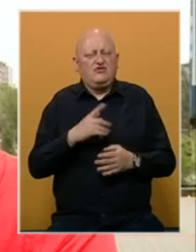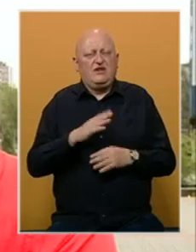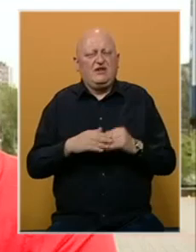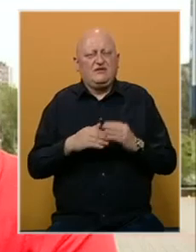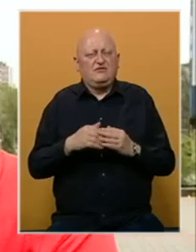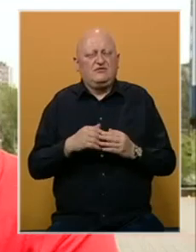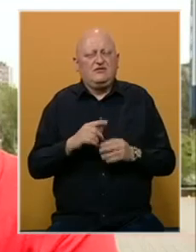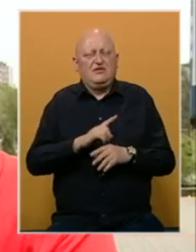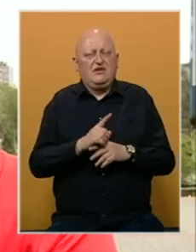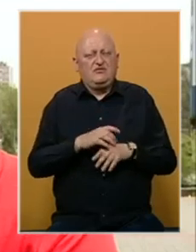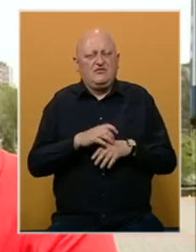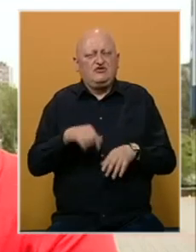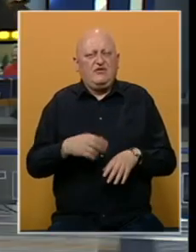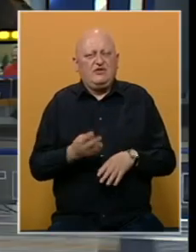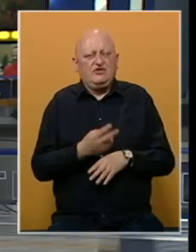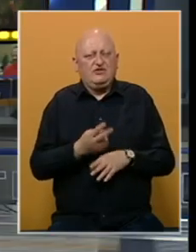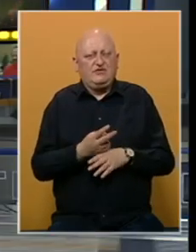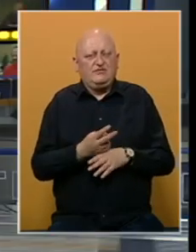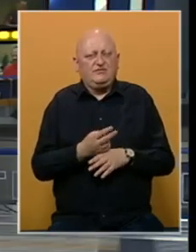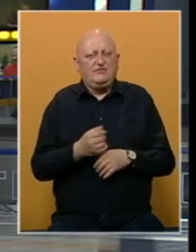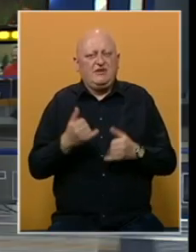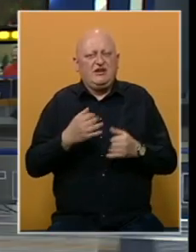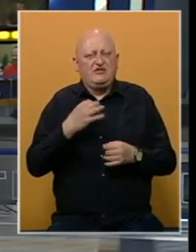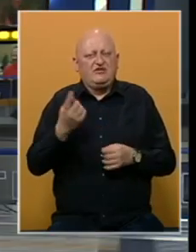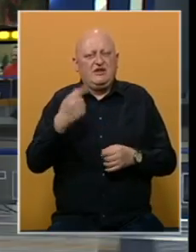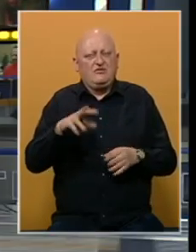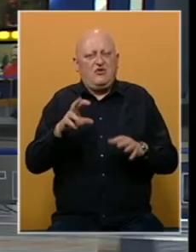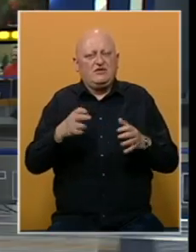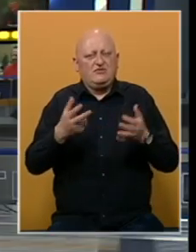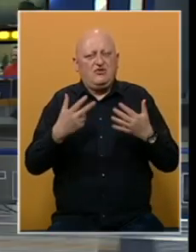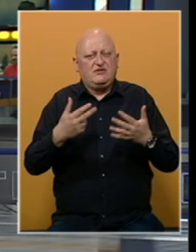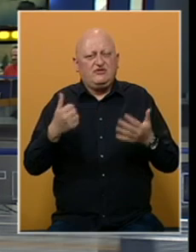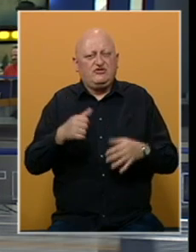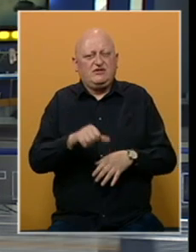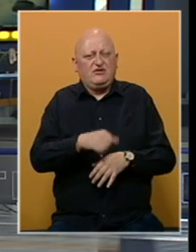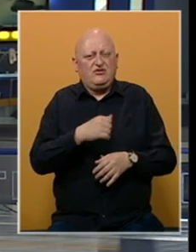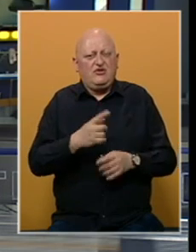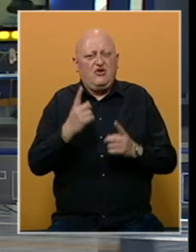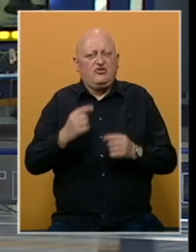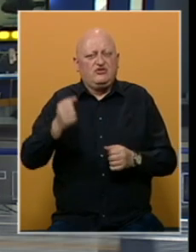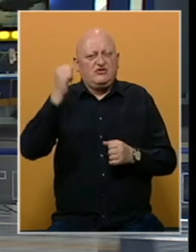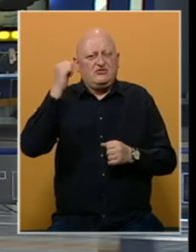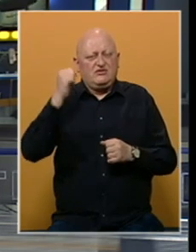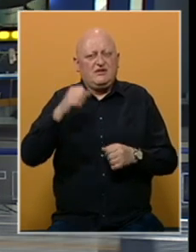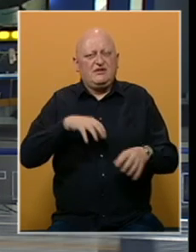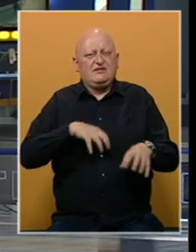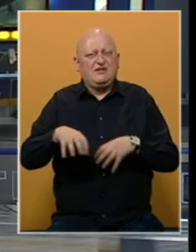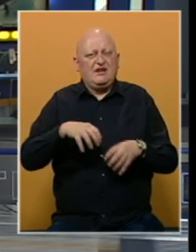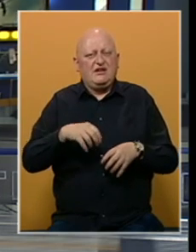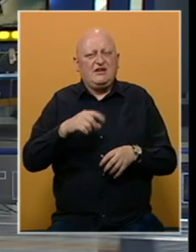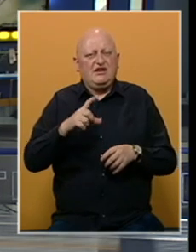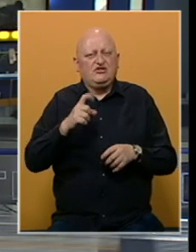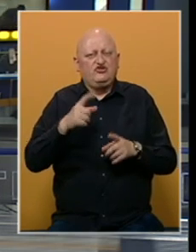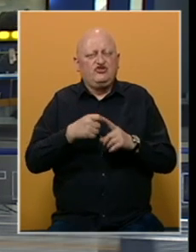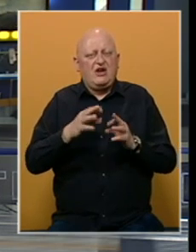sa trenutnom načinom vođenja ove države. Na današnji dan 1886. godine održane su demonstracije